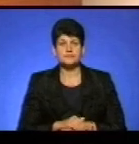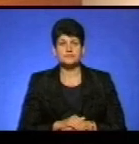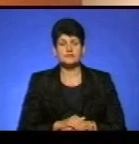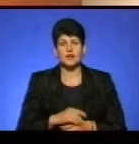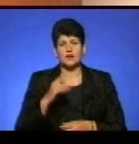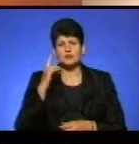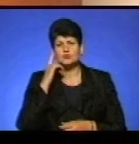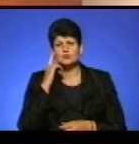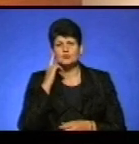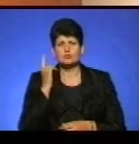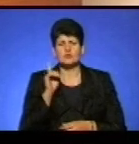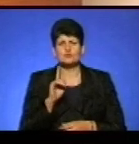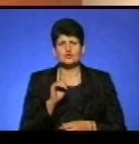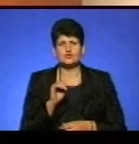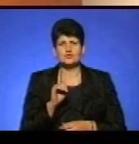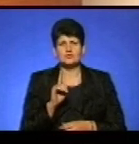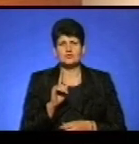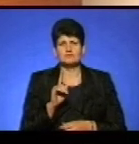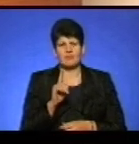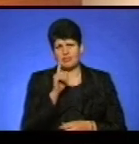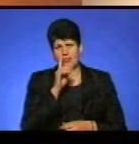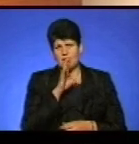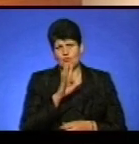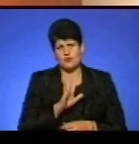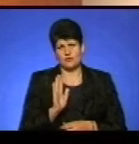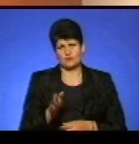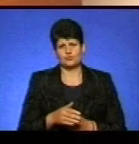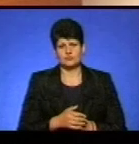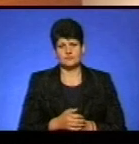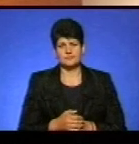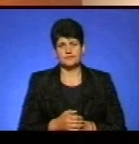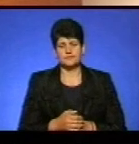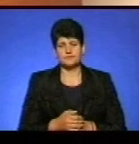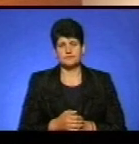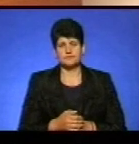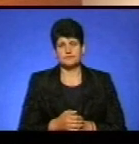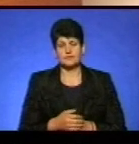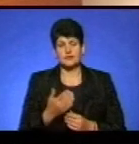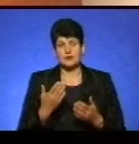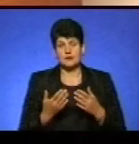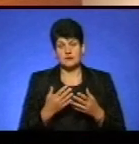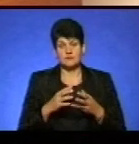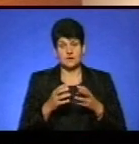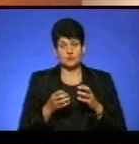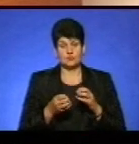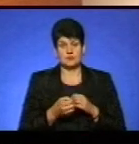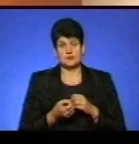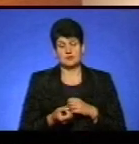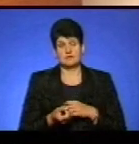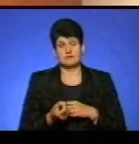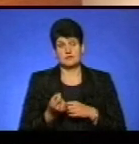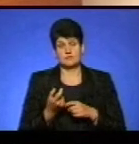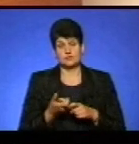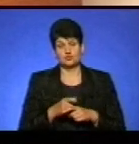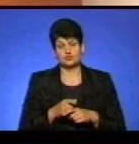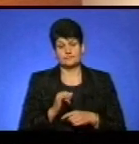Думали ми, що не все так буде погано. Але в цьому результаті виявилося дуже